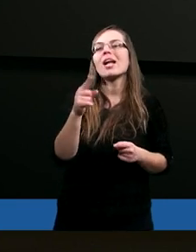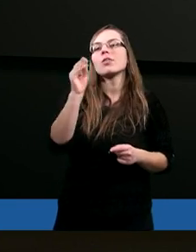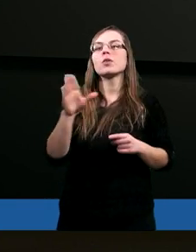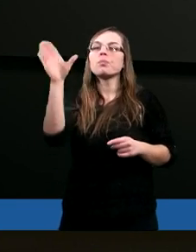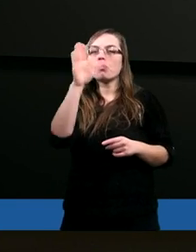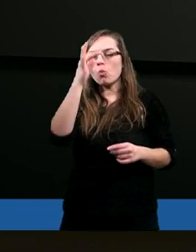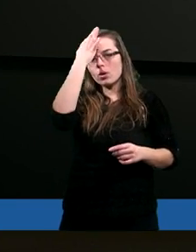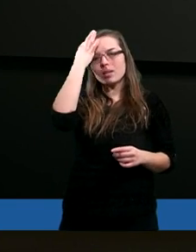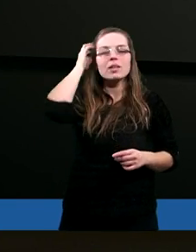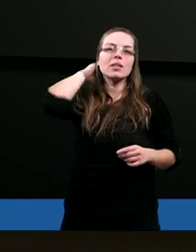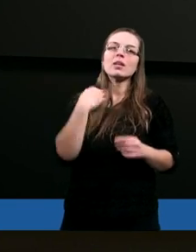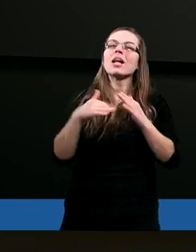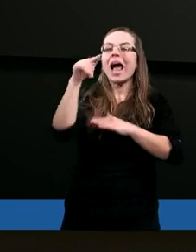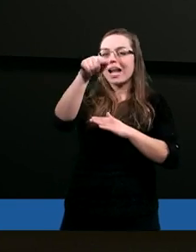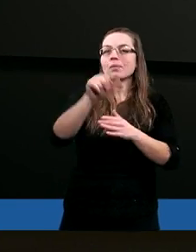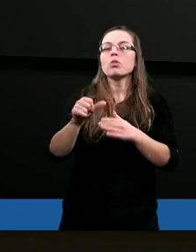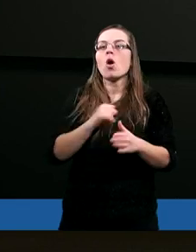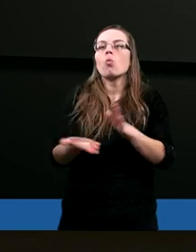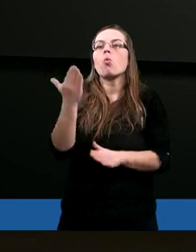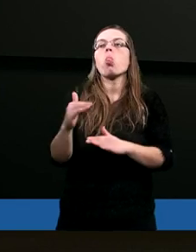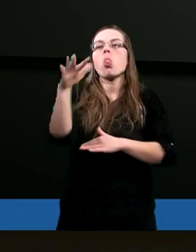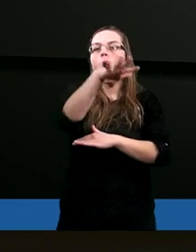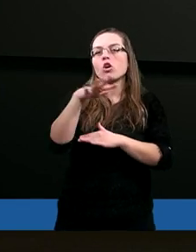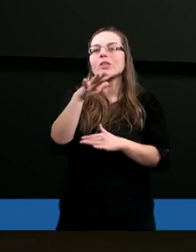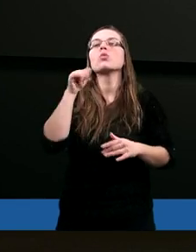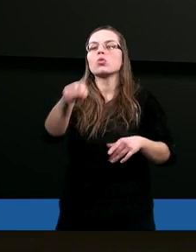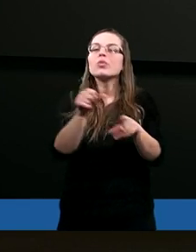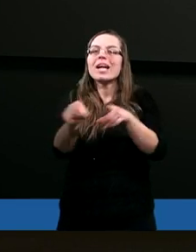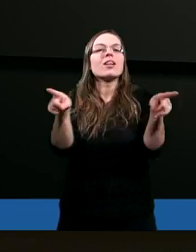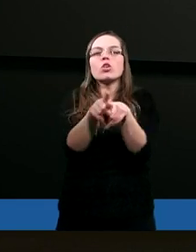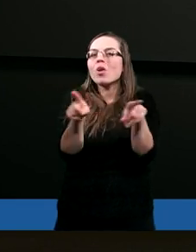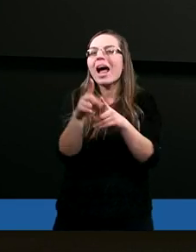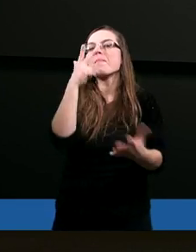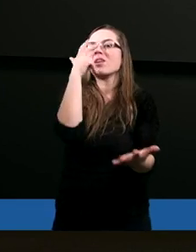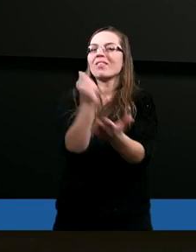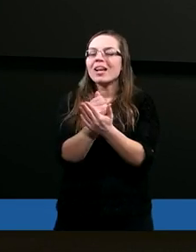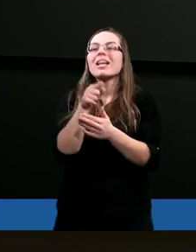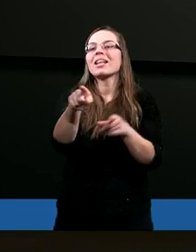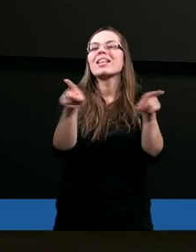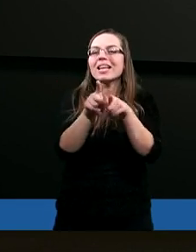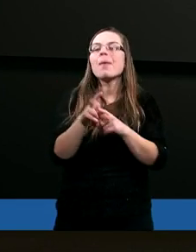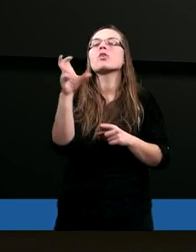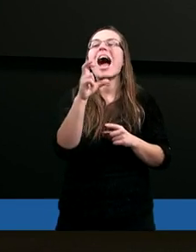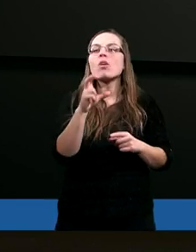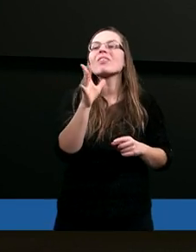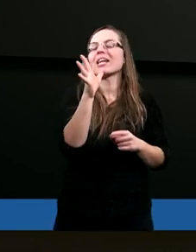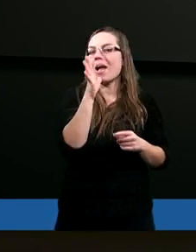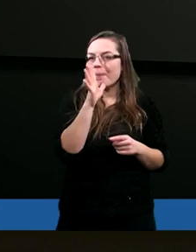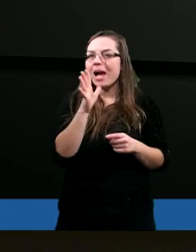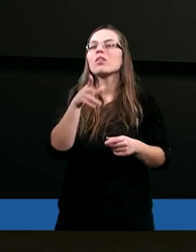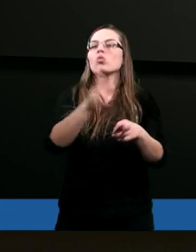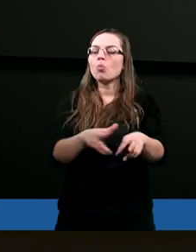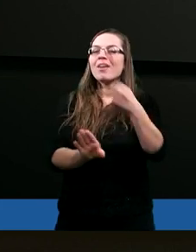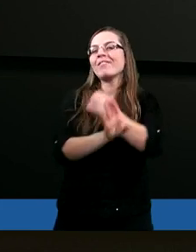nad nim się unosił. Tutaj jest to samo stwierdzenie, ten sam czasownik hebrajski, który